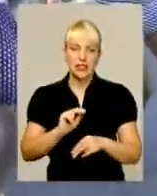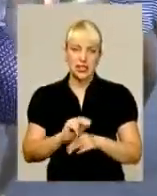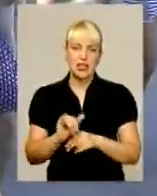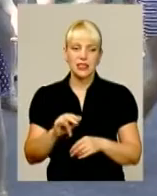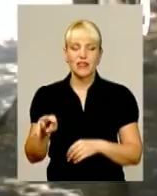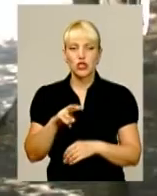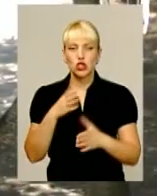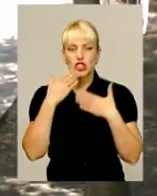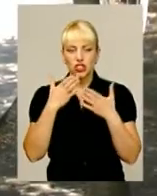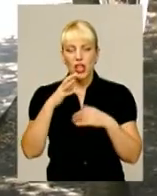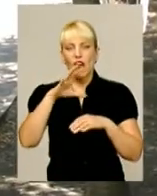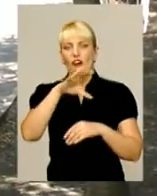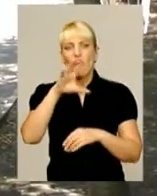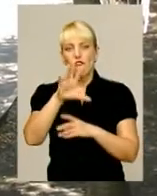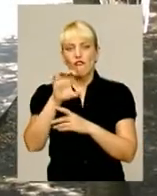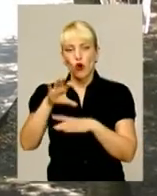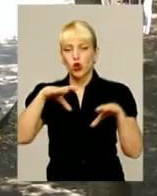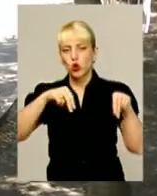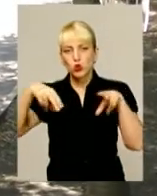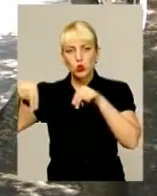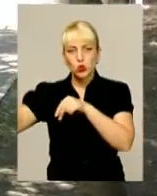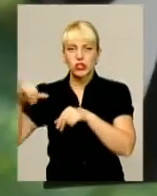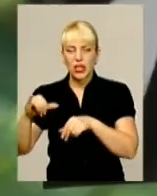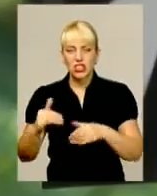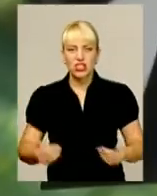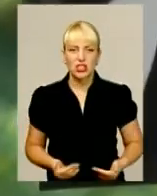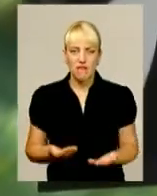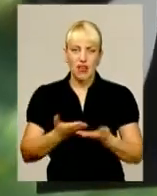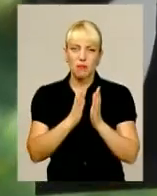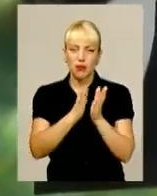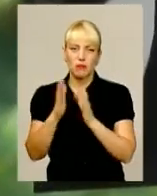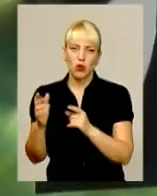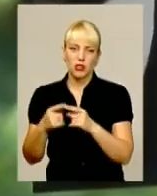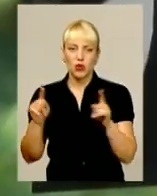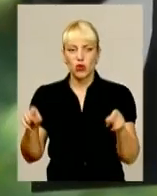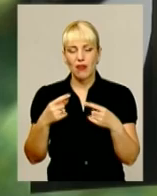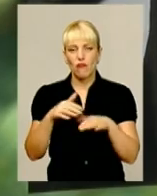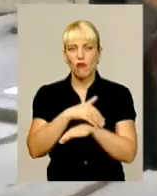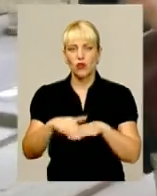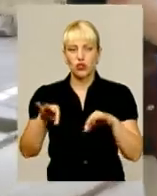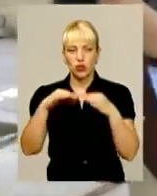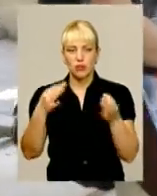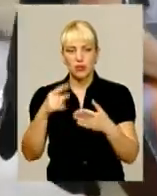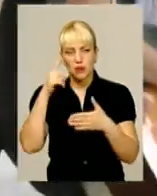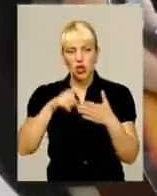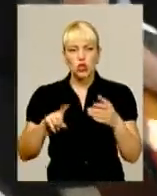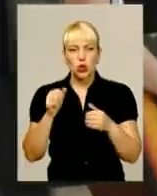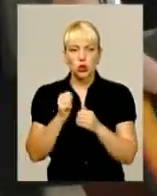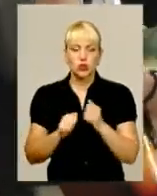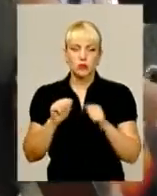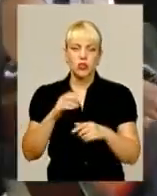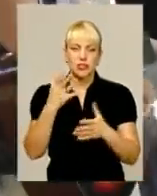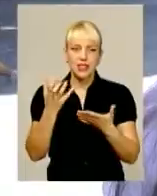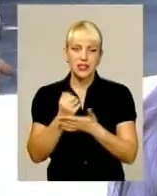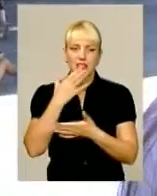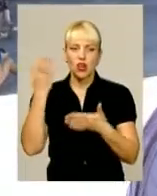читання, фотосушка та жива бібліотека. Організатори фестивалів вуличного мистецтва переконують, тут кожен може знайти розваги